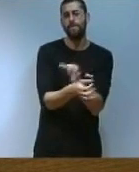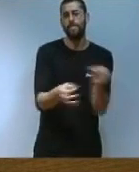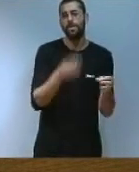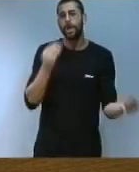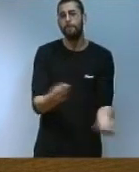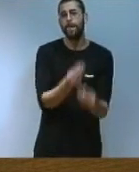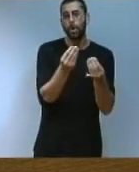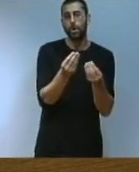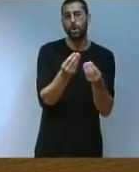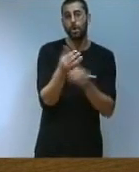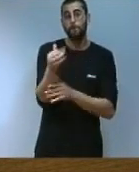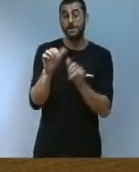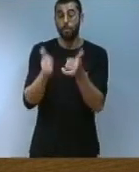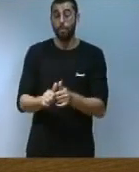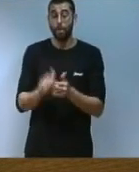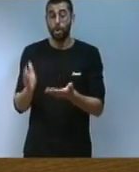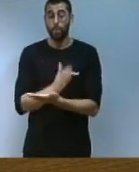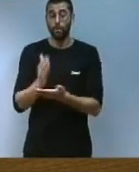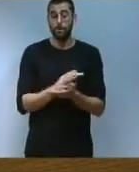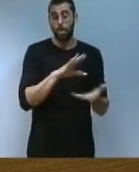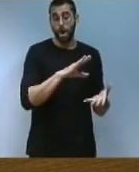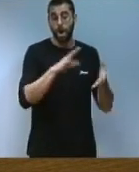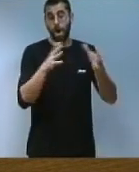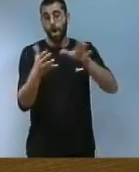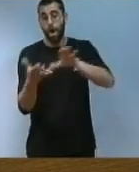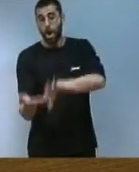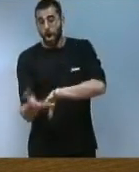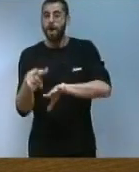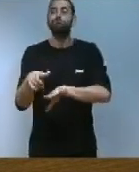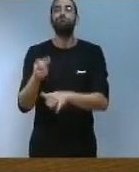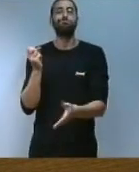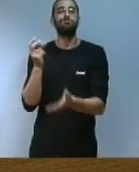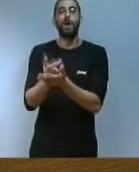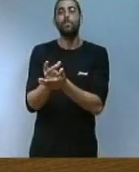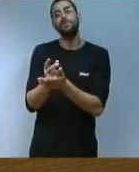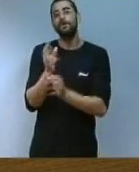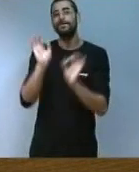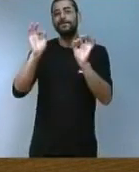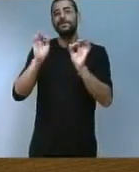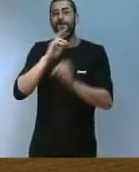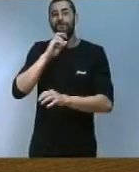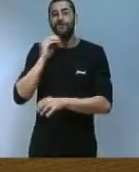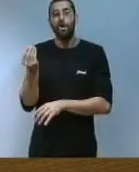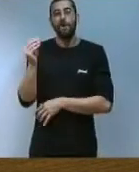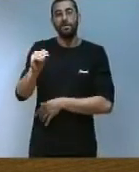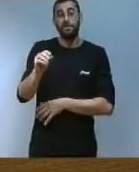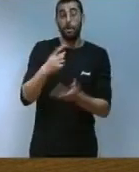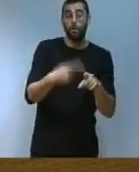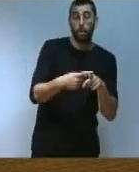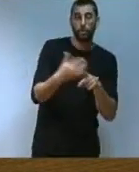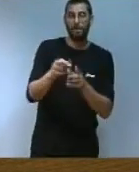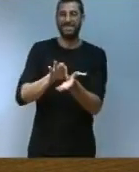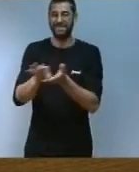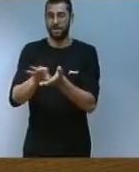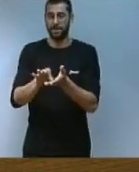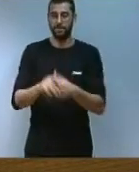tal d'evolucionar el nostre model productiu cap a una proposta de major valor afegit tant en els productes com en els serveis. Un